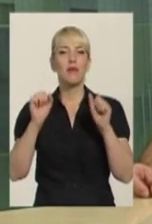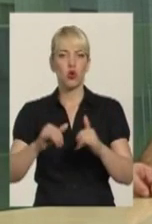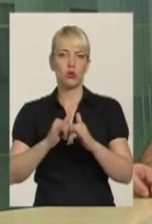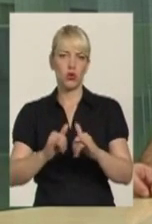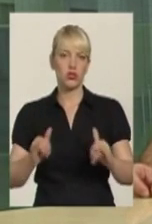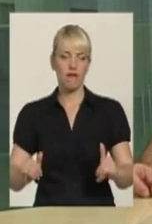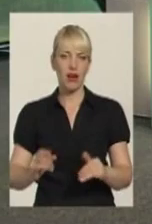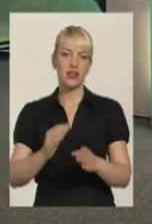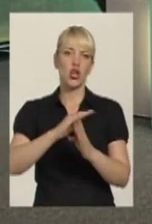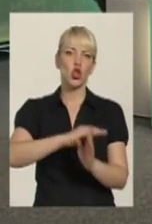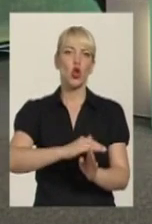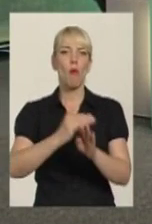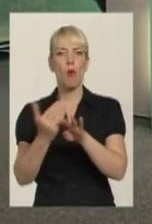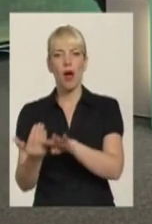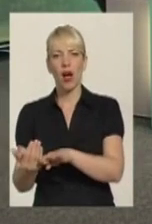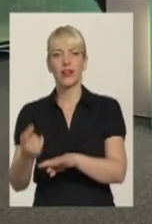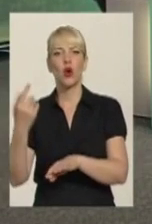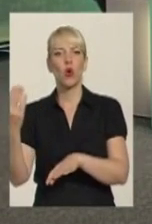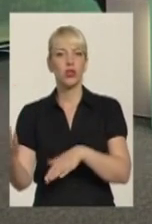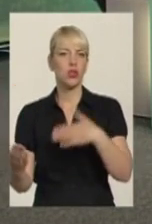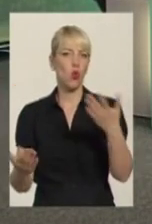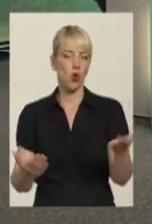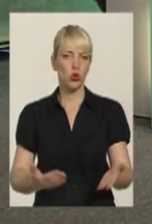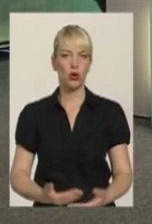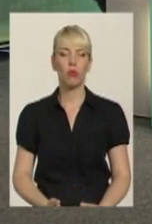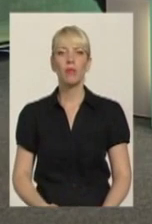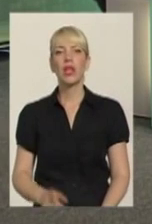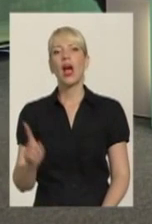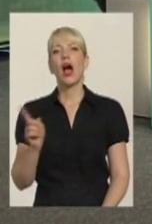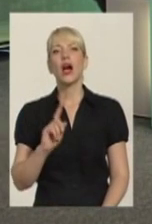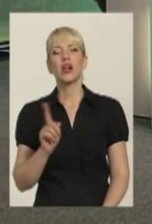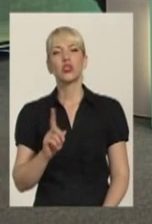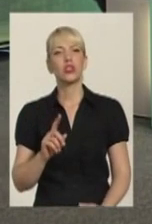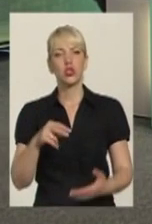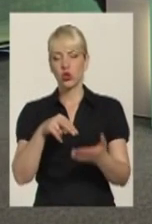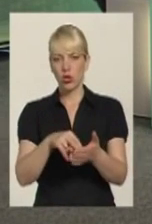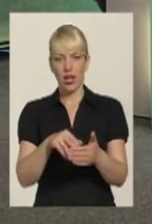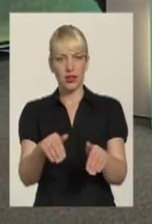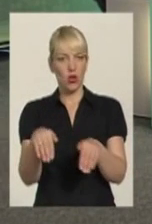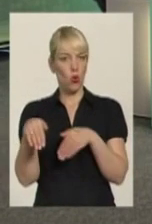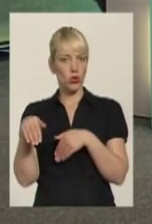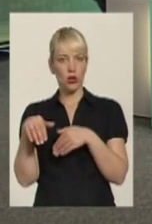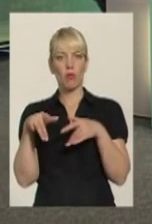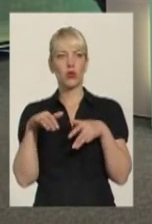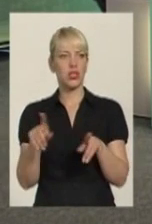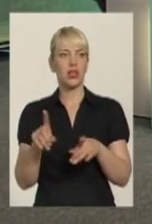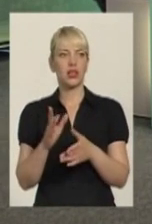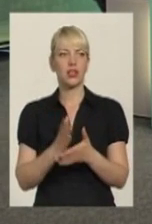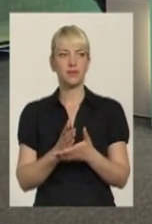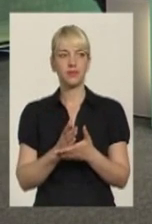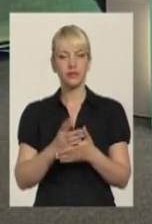один одному. Думаю, це теж дуже важливо. Дуже важливо не стояти осторонь тих процесів, які стоять. Віра,